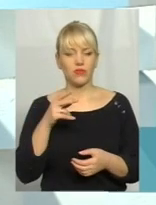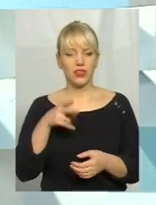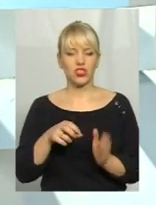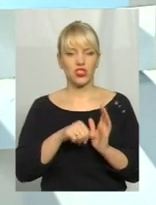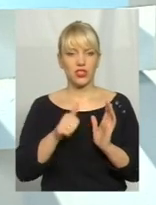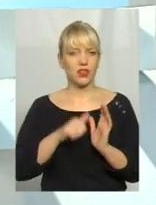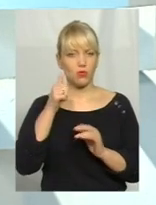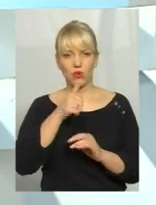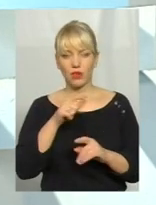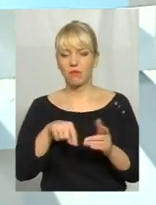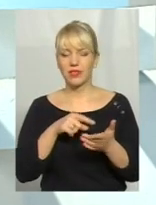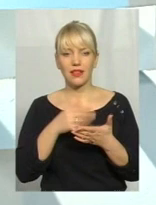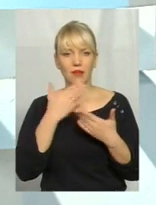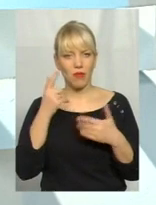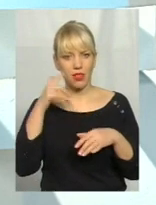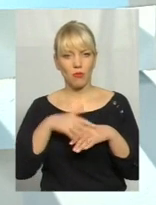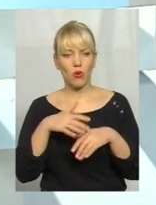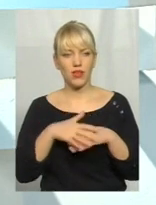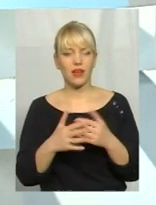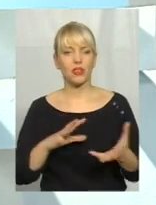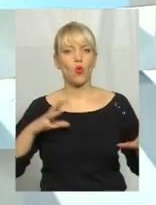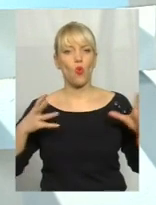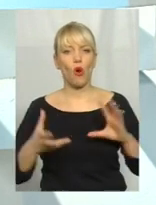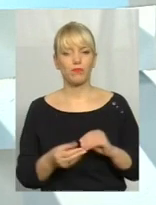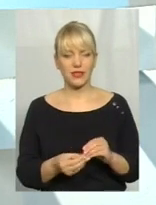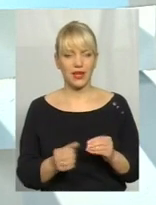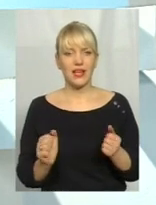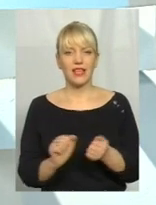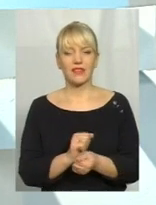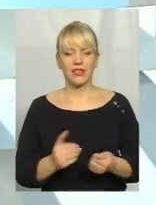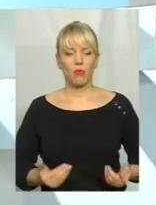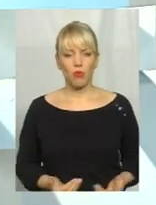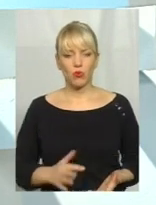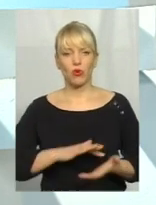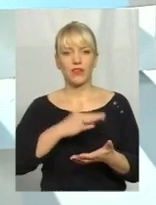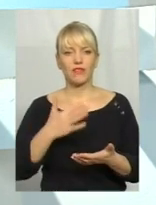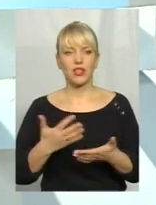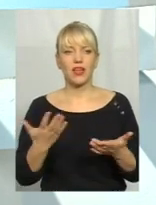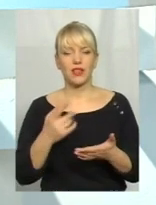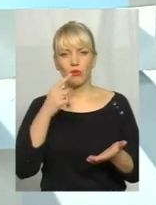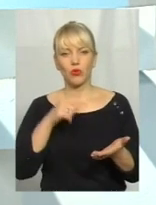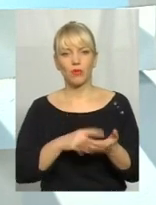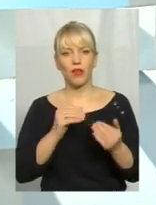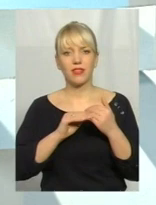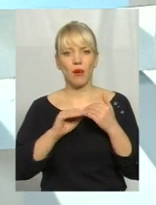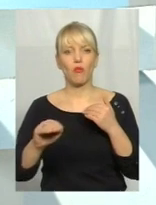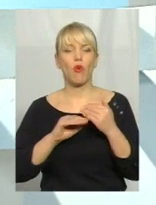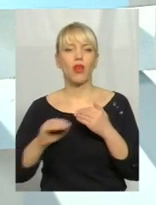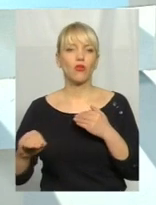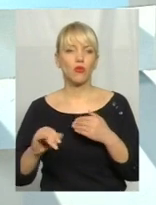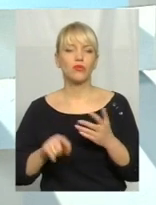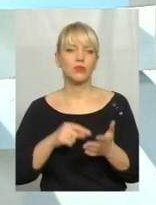взагалі місто не мало поняття про обсяг твердих пугутов відходів, який потрапляє на полігон міста